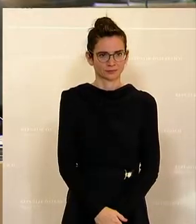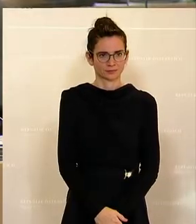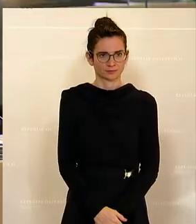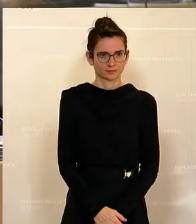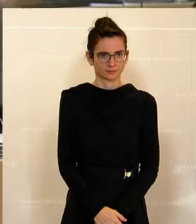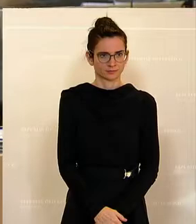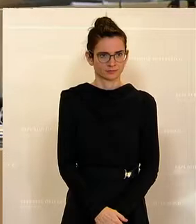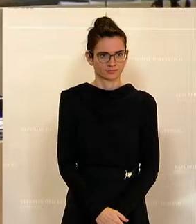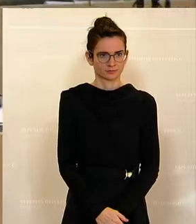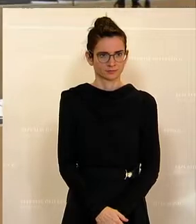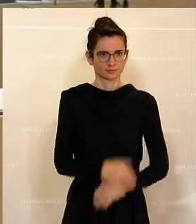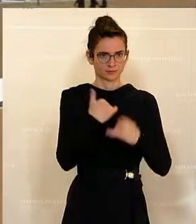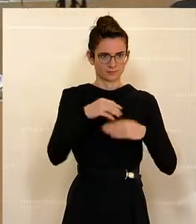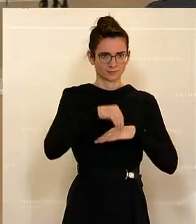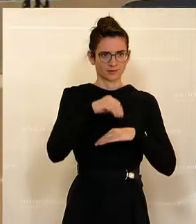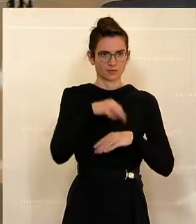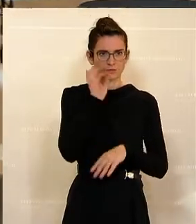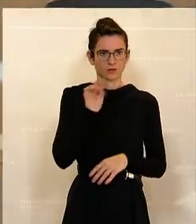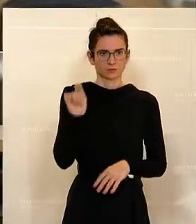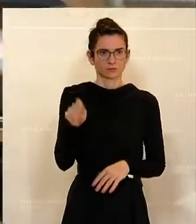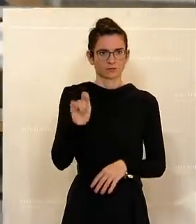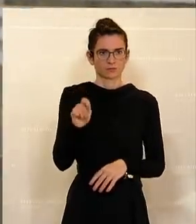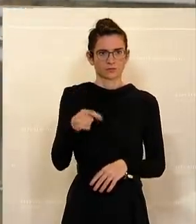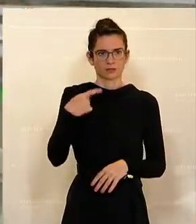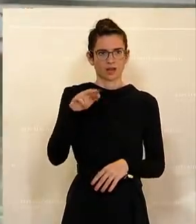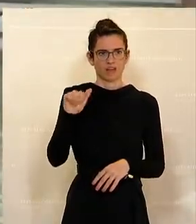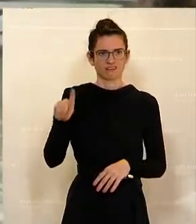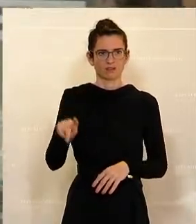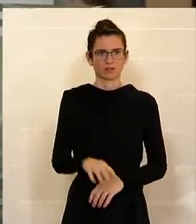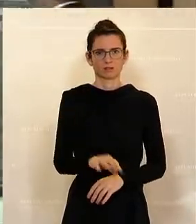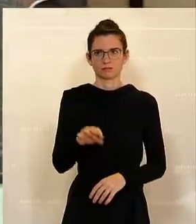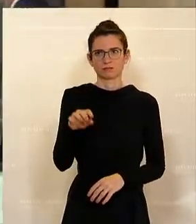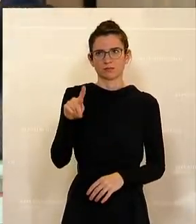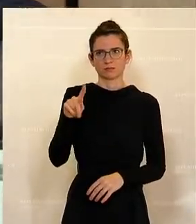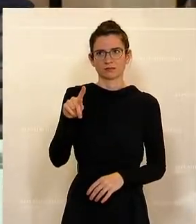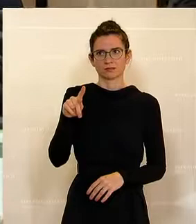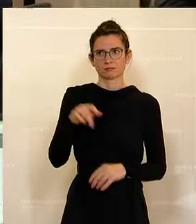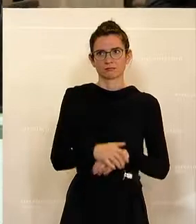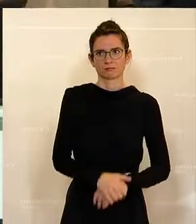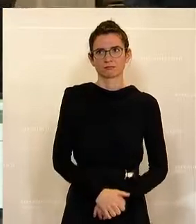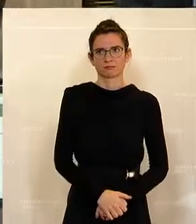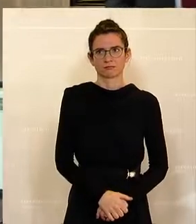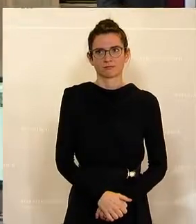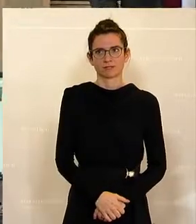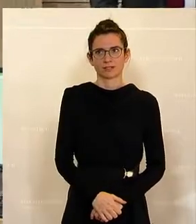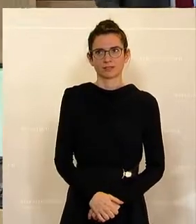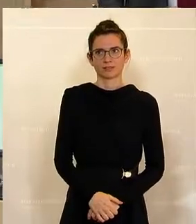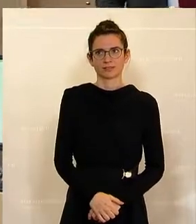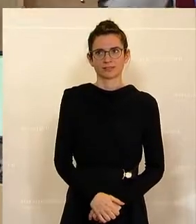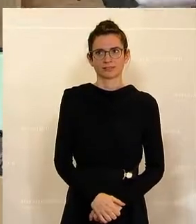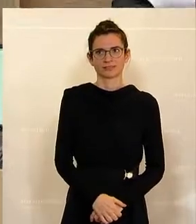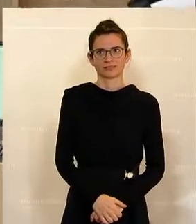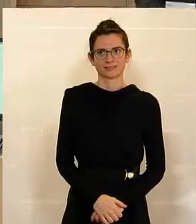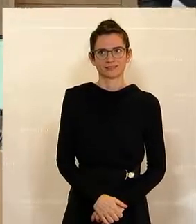Finanzminister Magnus Brunow von der ÖVP betont im Zusammenhang mit Maßnahmen zur Bekämpfung der Corona-Krise, dass man aus den Fehlern der vergangenen Monate